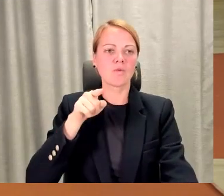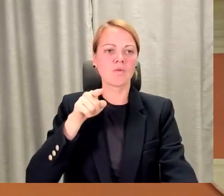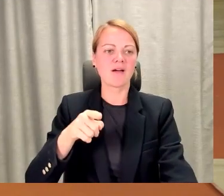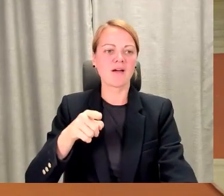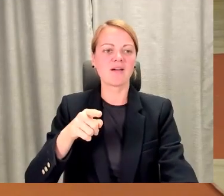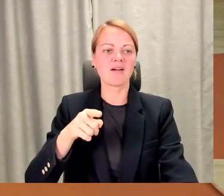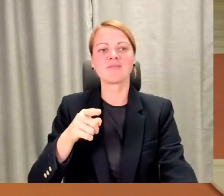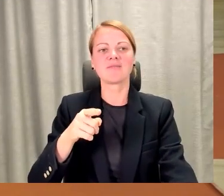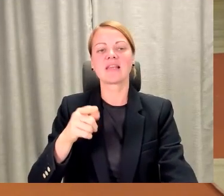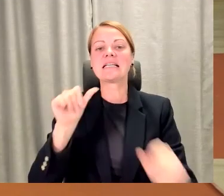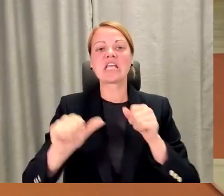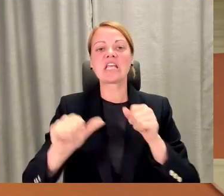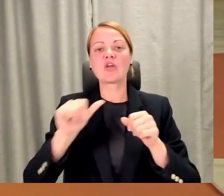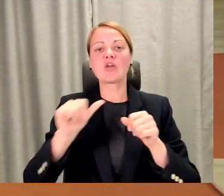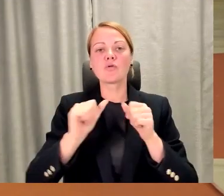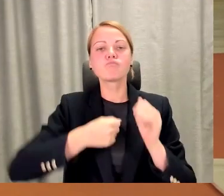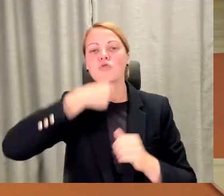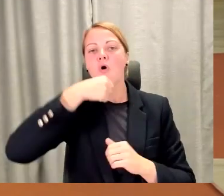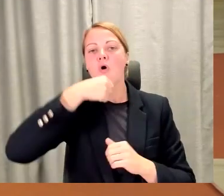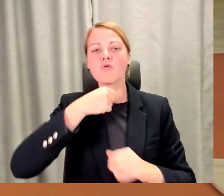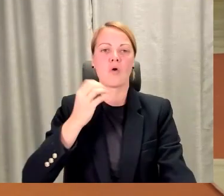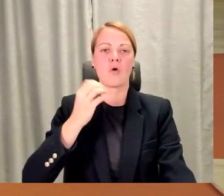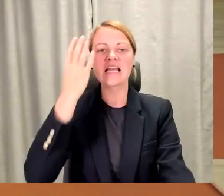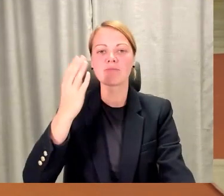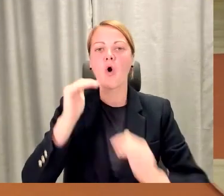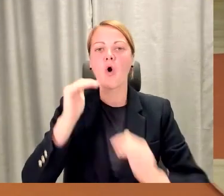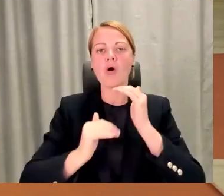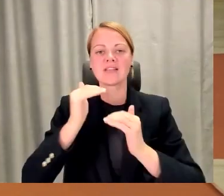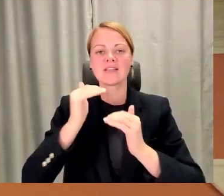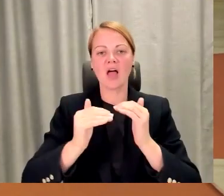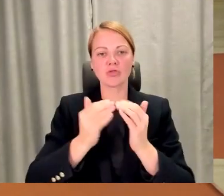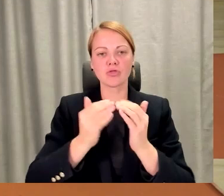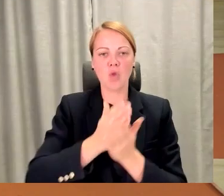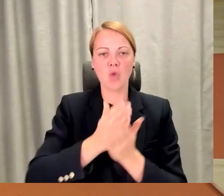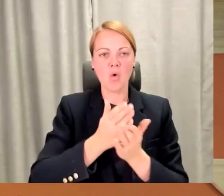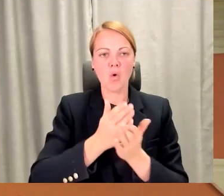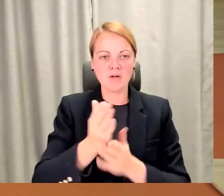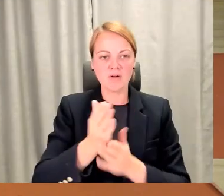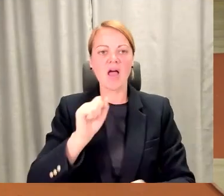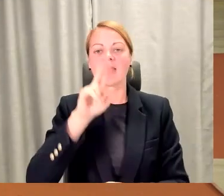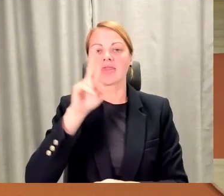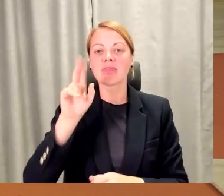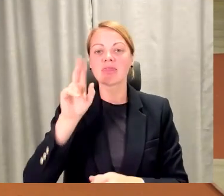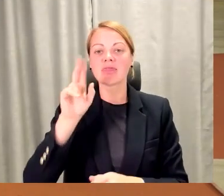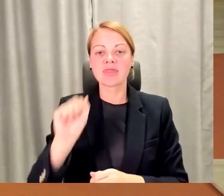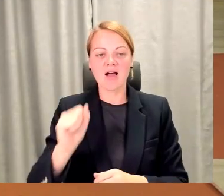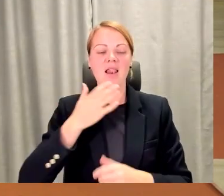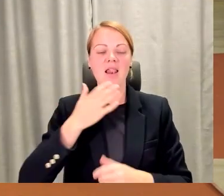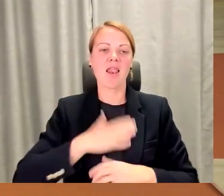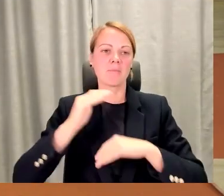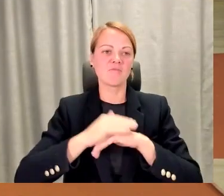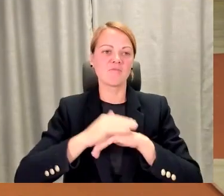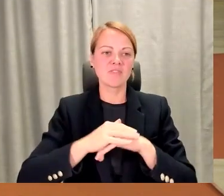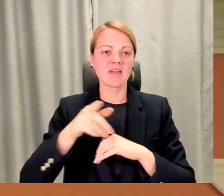Tāpat tās Annu Bausovu, Anna, lavakar! Profesionālās pilnveidzas akadēmija Latvijas universitāte. Paldies! Toms Arnavs, Toms